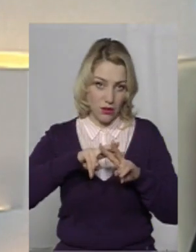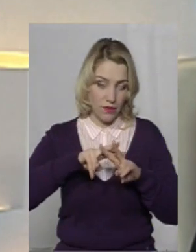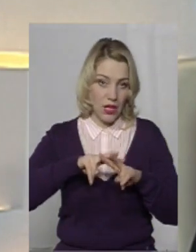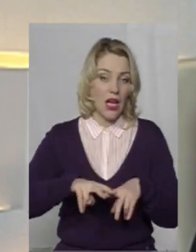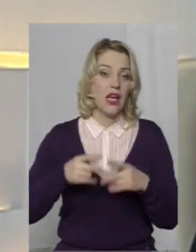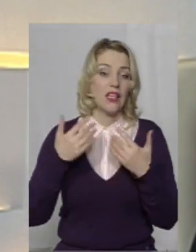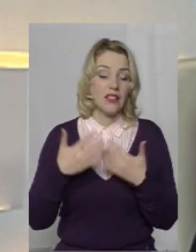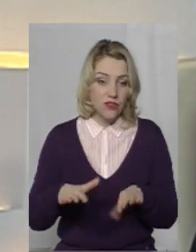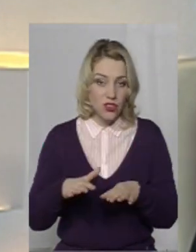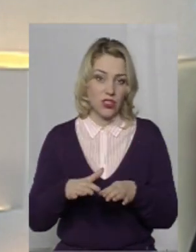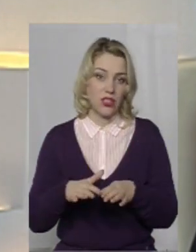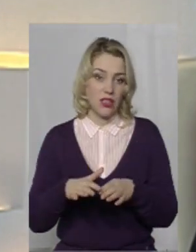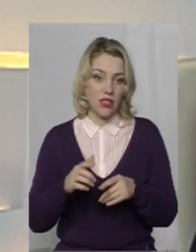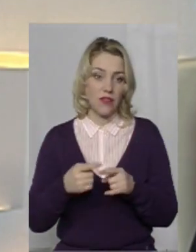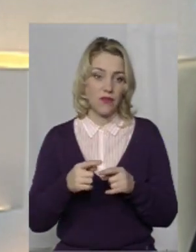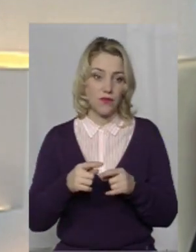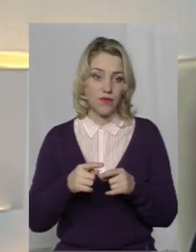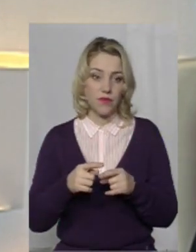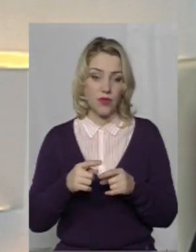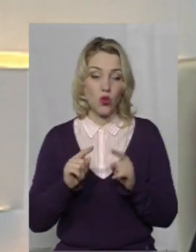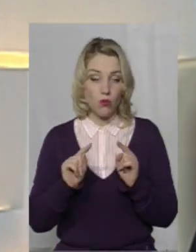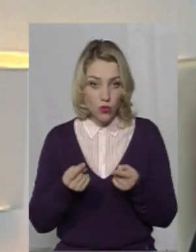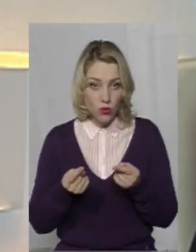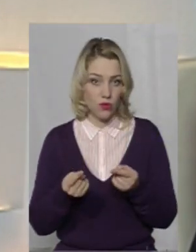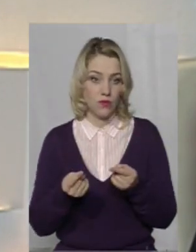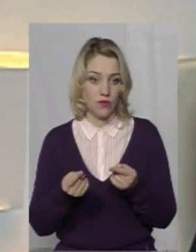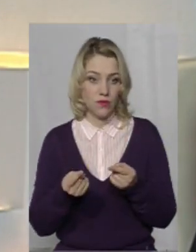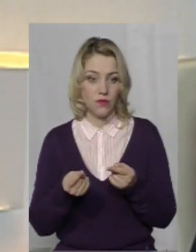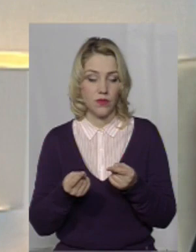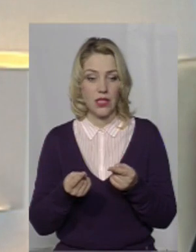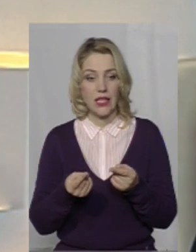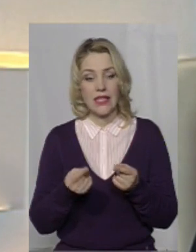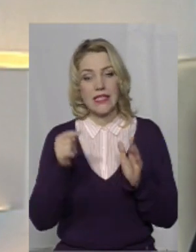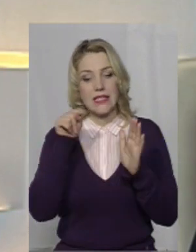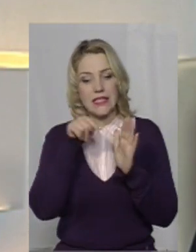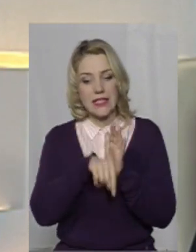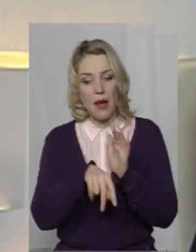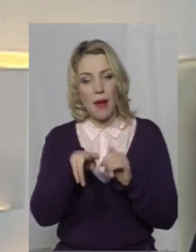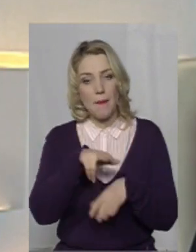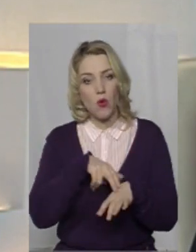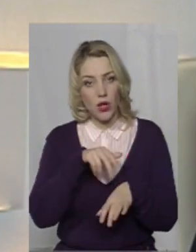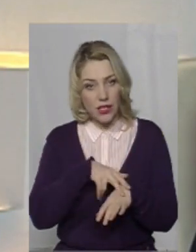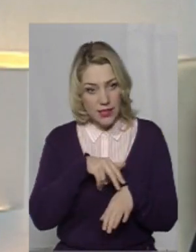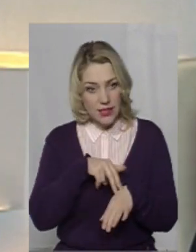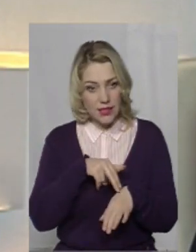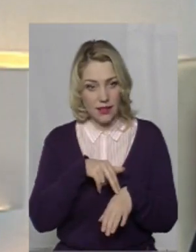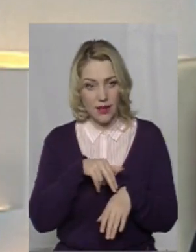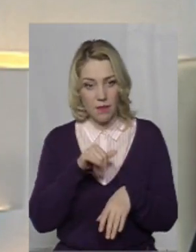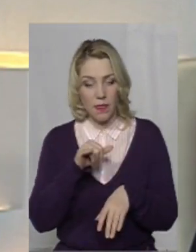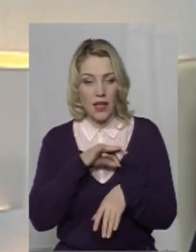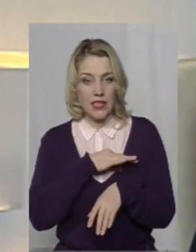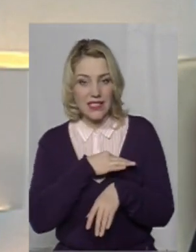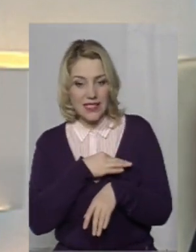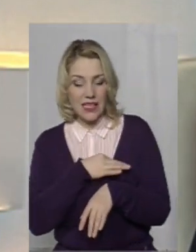вже перебувають в місцях позбавлення волі. Тому саме поліцейські, оперативні